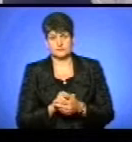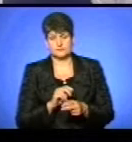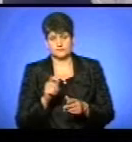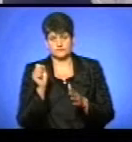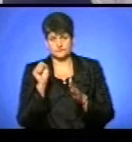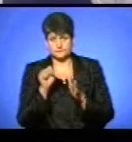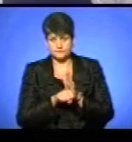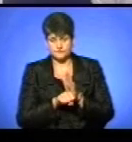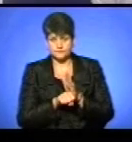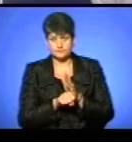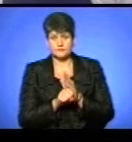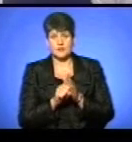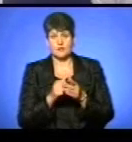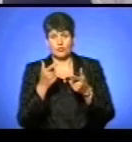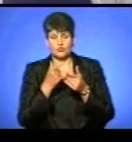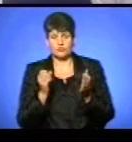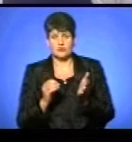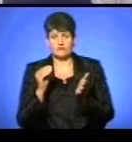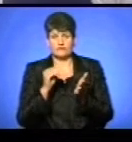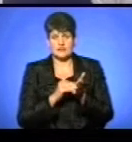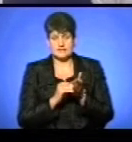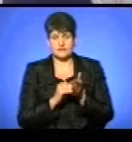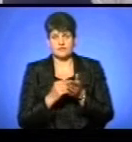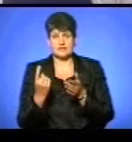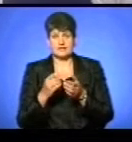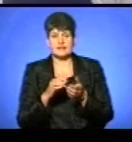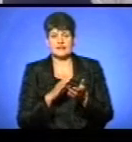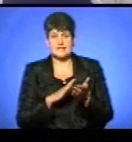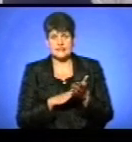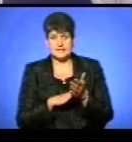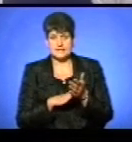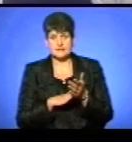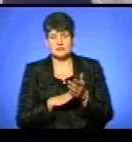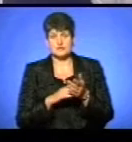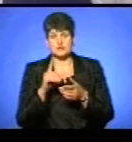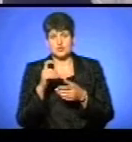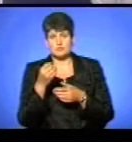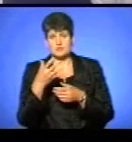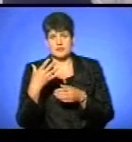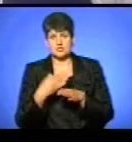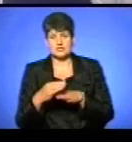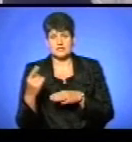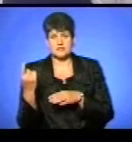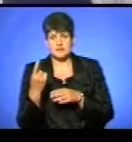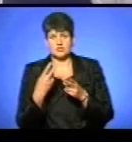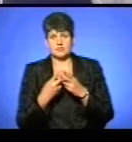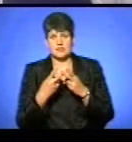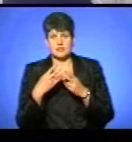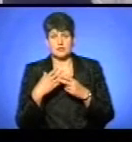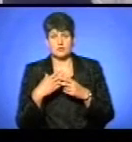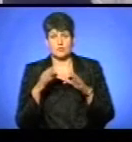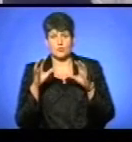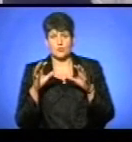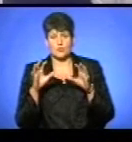Повідомлення було внесено в єдиний реестр досудових розслідувань за ознаками статті 115 частини 1 Кримінального кодексу